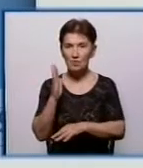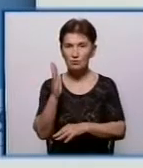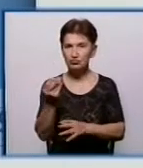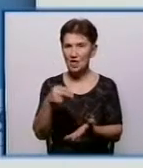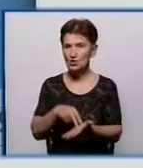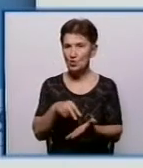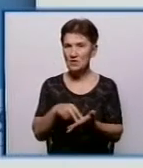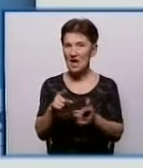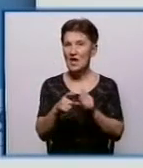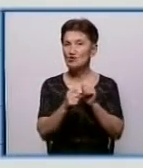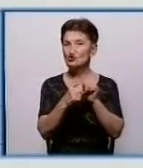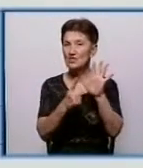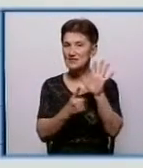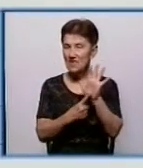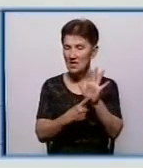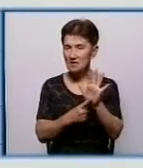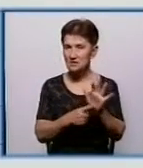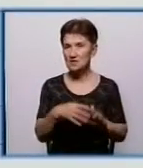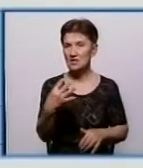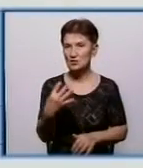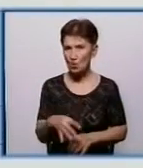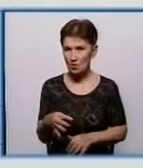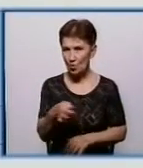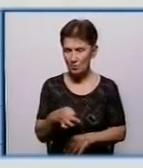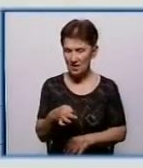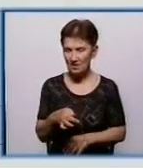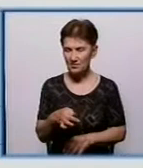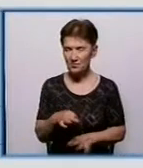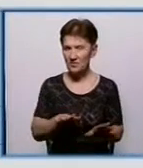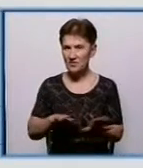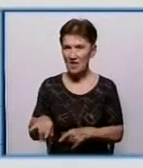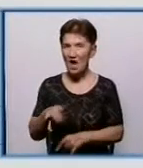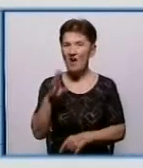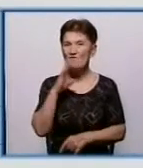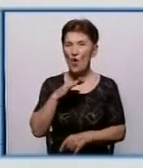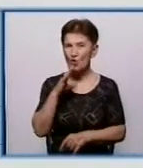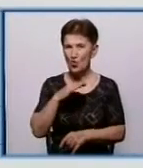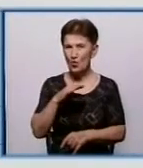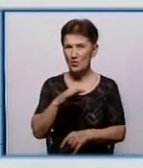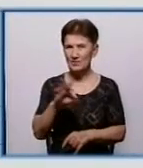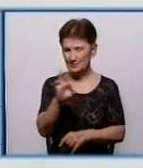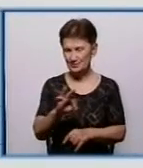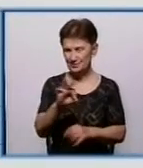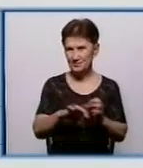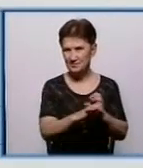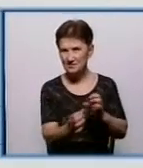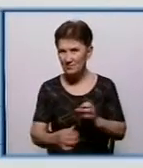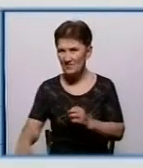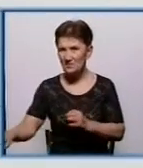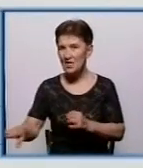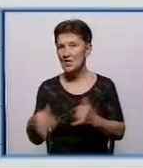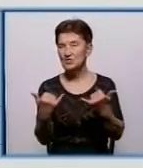коштуватиме 16 гривень 40 копійок. Тепер водовідведення. Водовідведення у нас